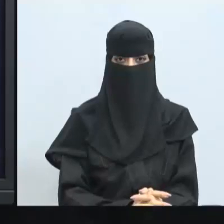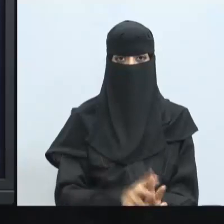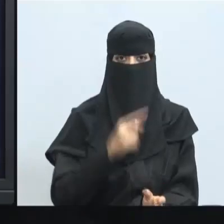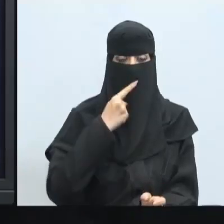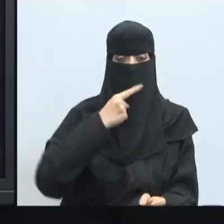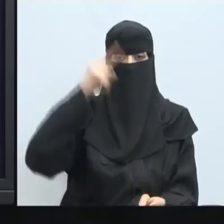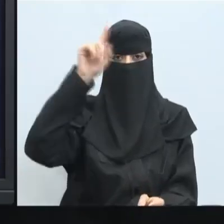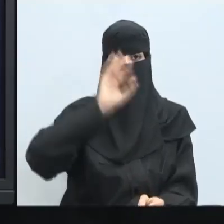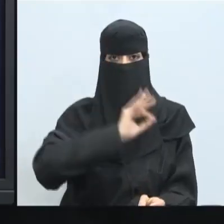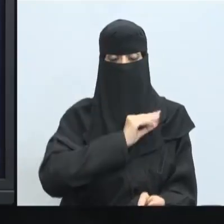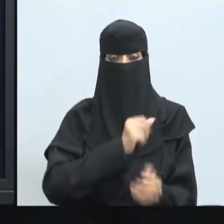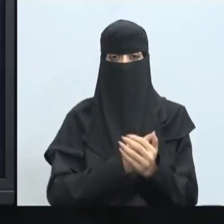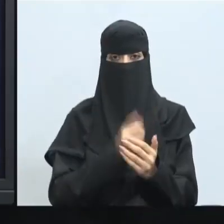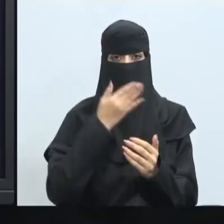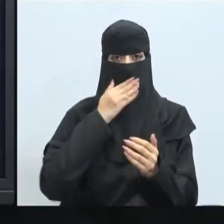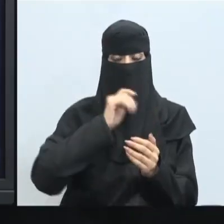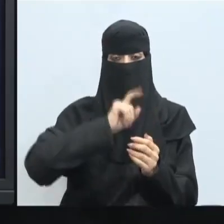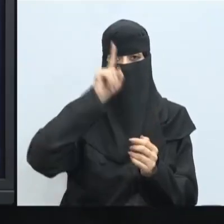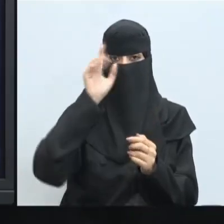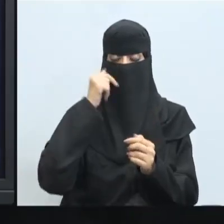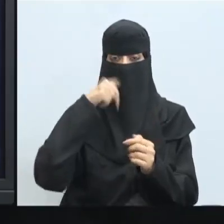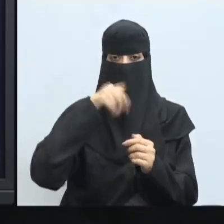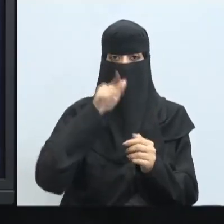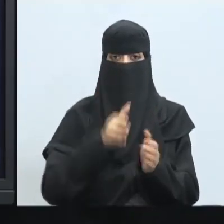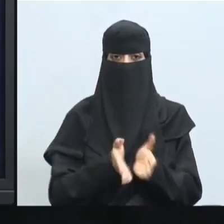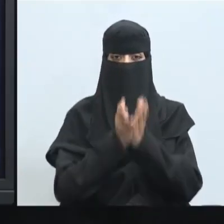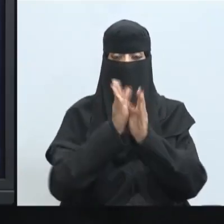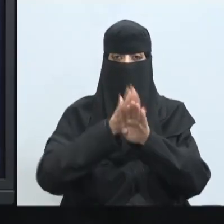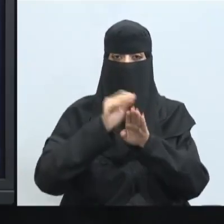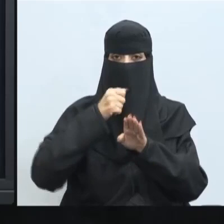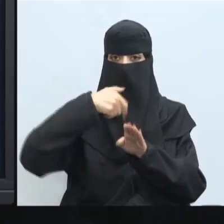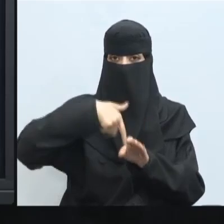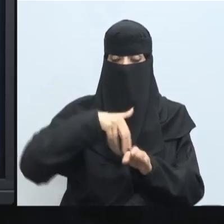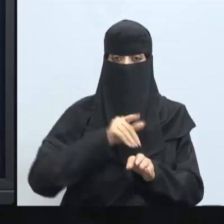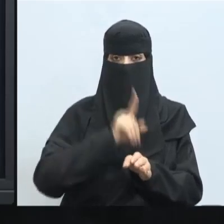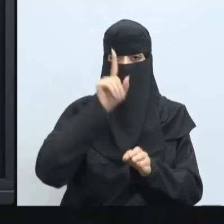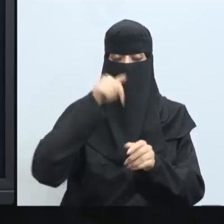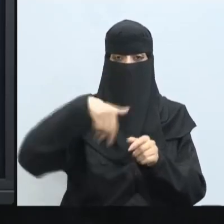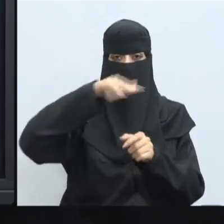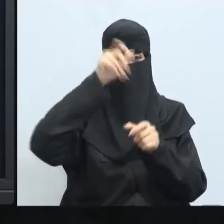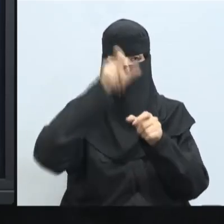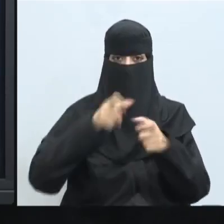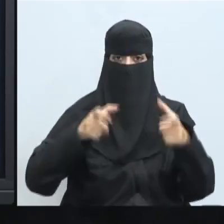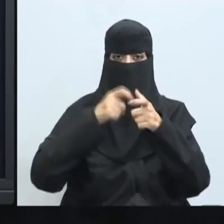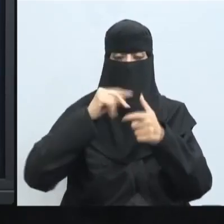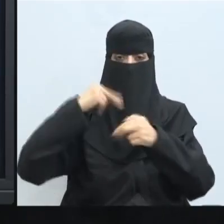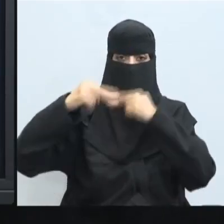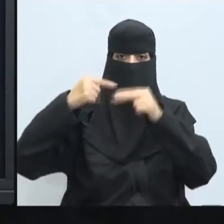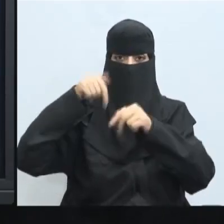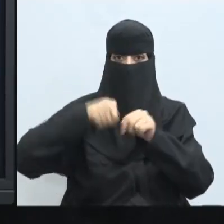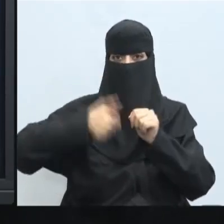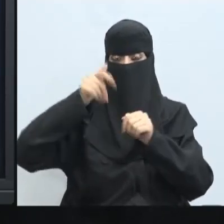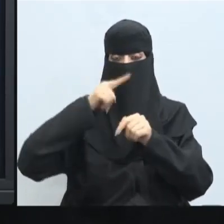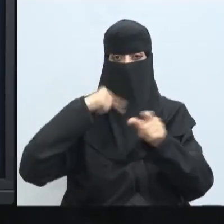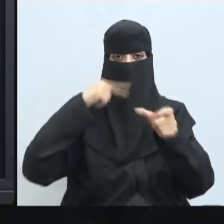بسم الله الرحمن الرحيم الحمد لله والصلاة والسلام على رسول الله وعلى آله وأصحابه ومن تبعهم بإحسان